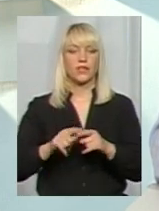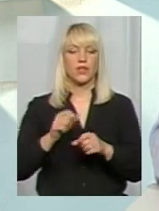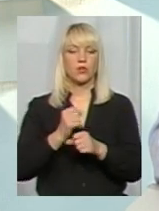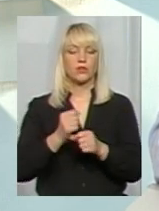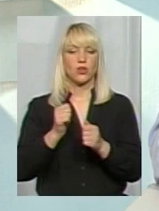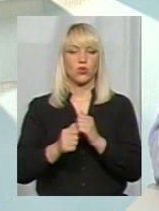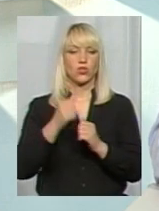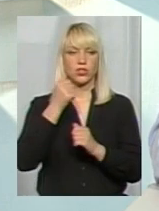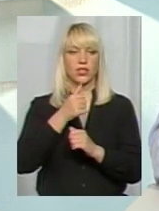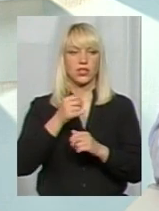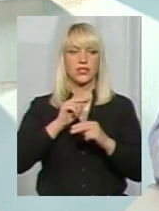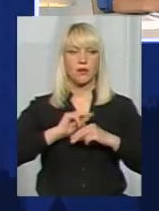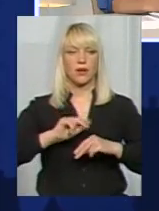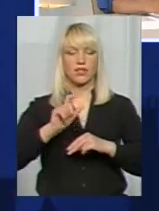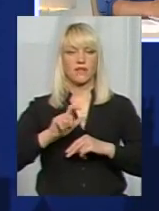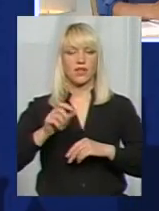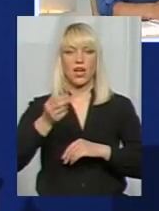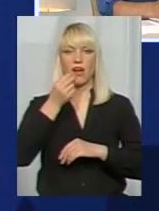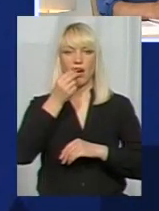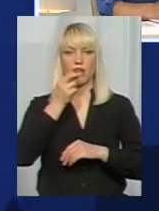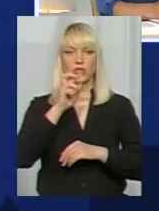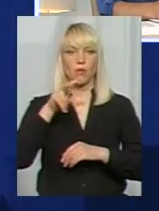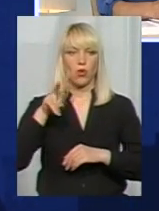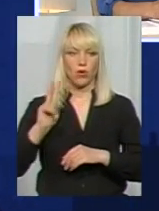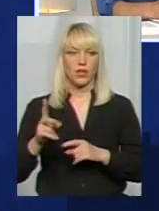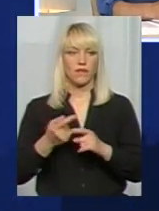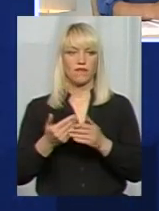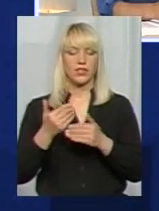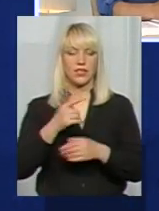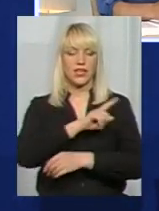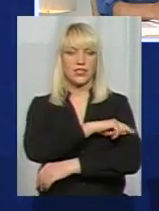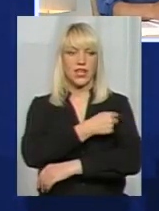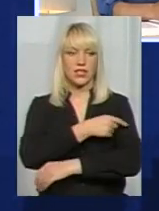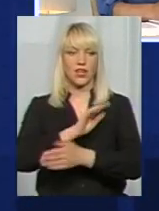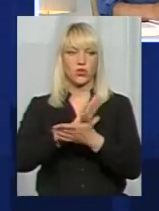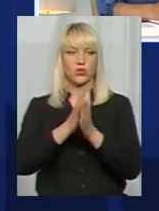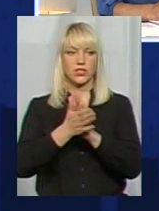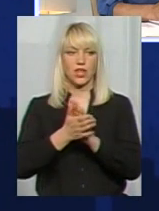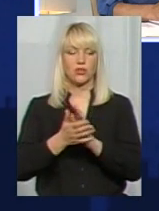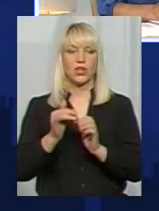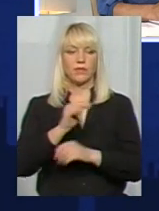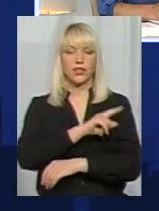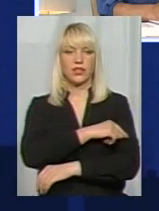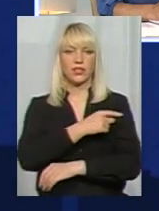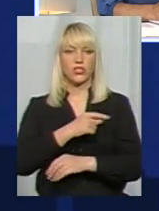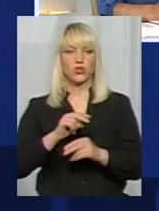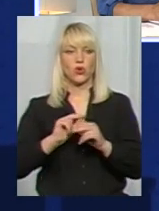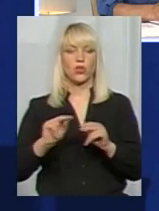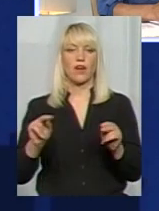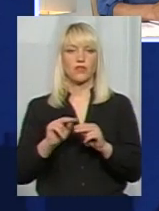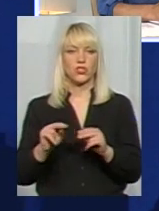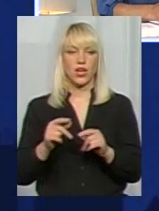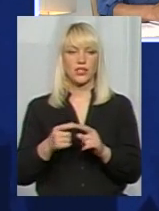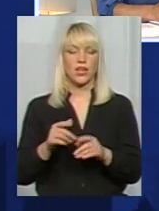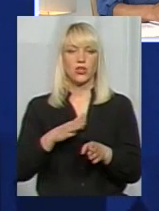із працівниками харчоблоків, бо саме від санітарно-гігієнічного стану, гігієнічного навчання і дотримання санітарного